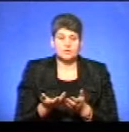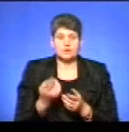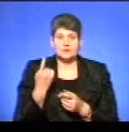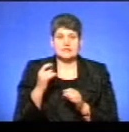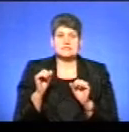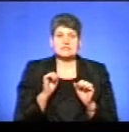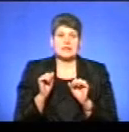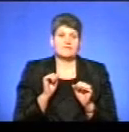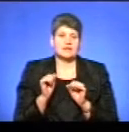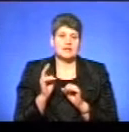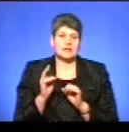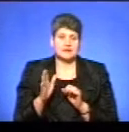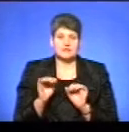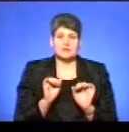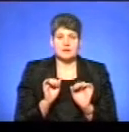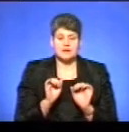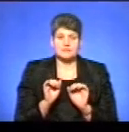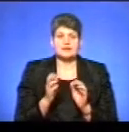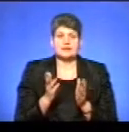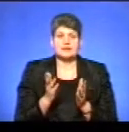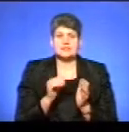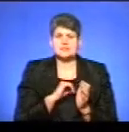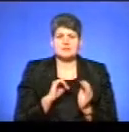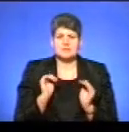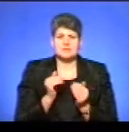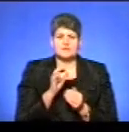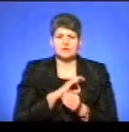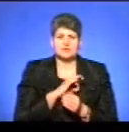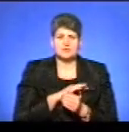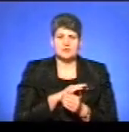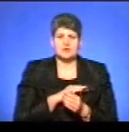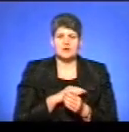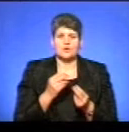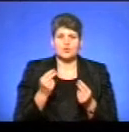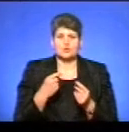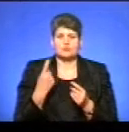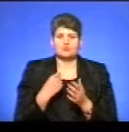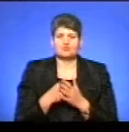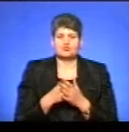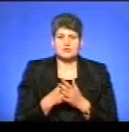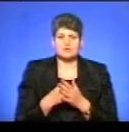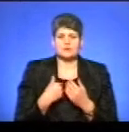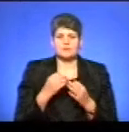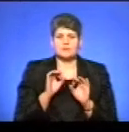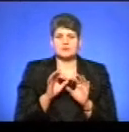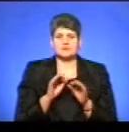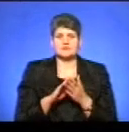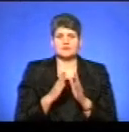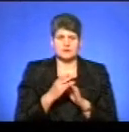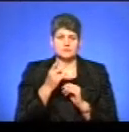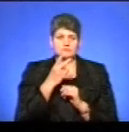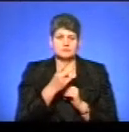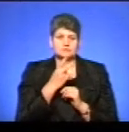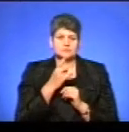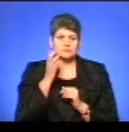з керівників департаментів, де найменше використання коштів обласного бюджету, нам прокоментував ситуацію. Давайте